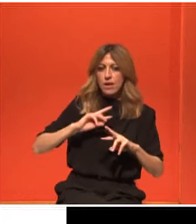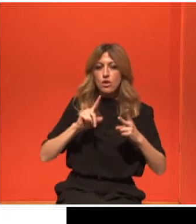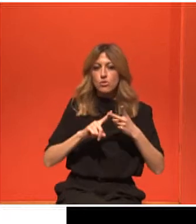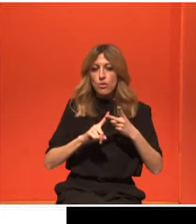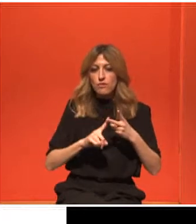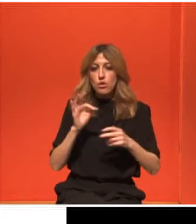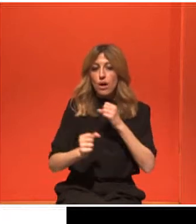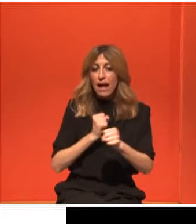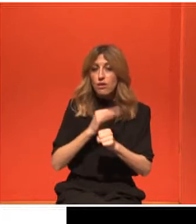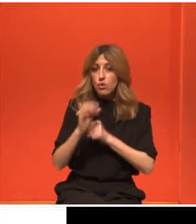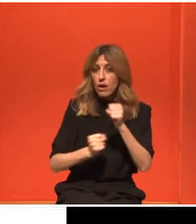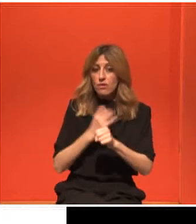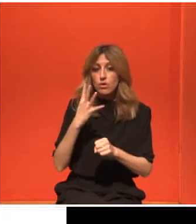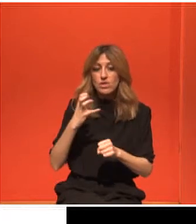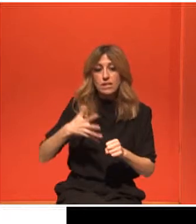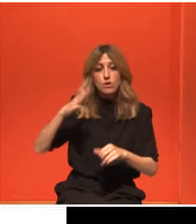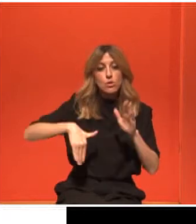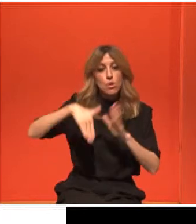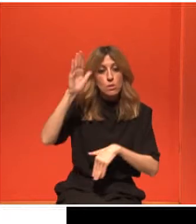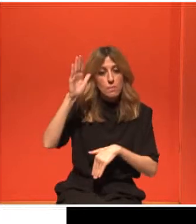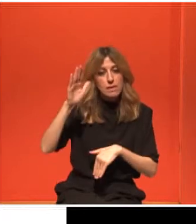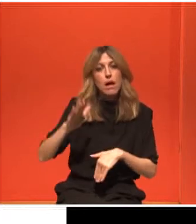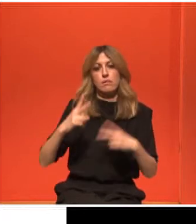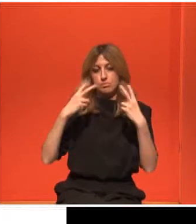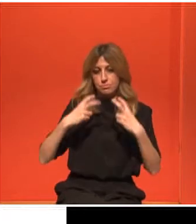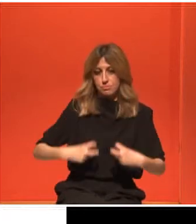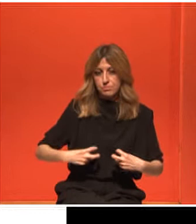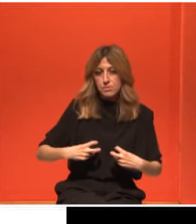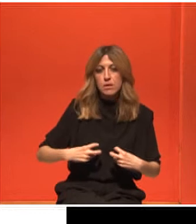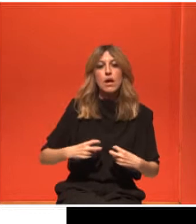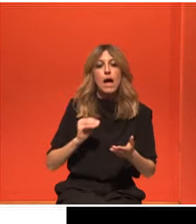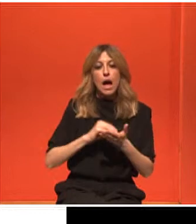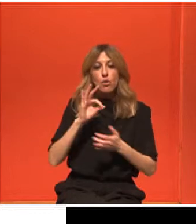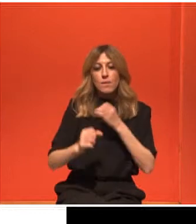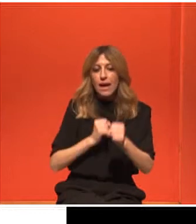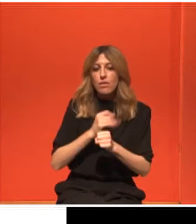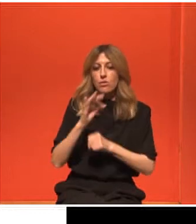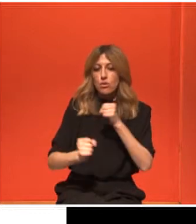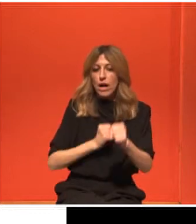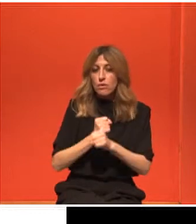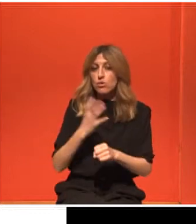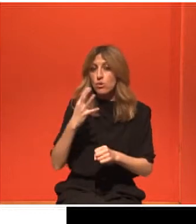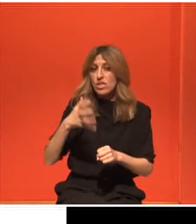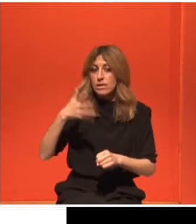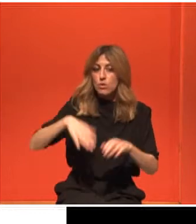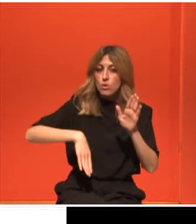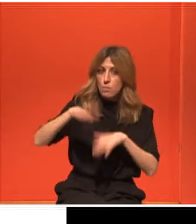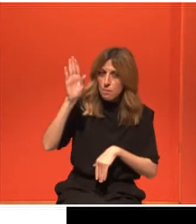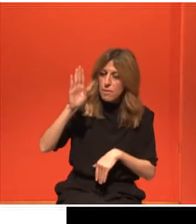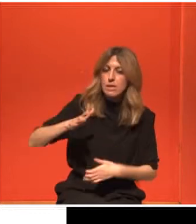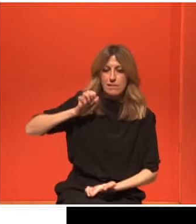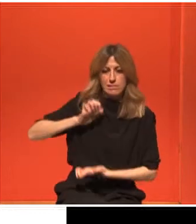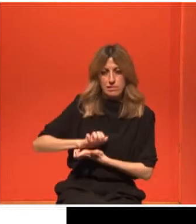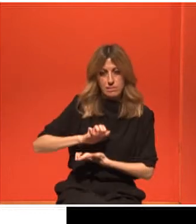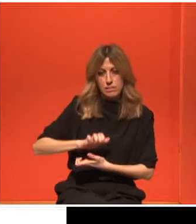40. Ενώ για τη γυναίκα υψηλού κινδύνου, πάνω από 20%, ο γιατρός είναι αυτός που θα καθορίσει τι είδους έλεγχο πρέπει να κάνει και κάθε